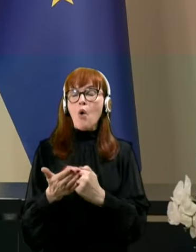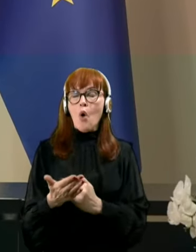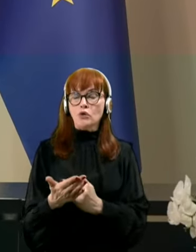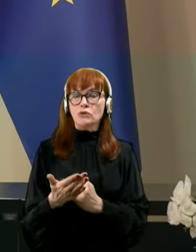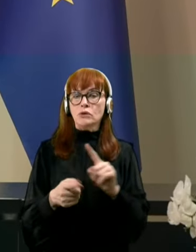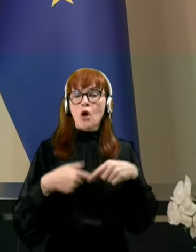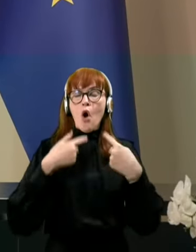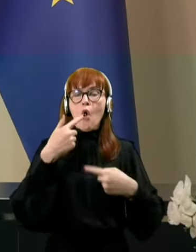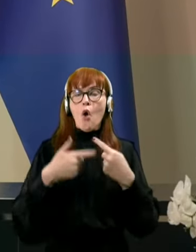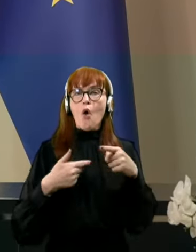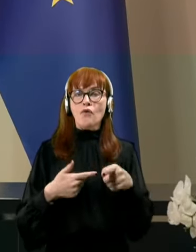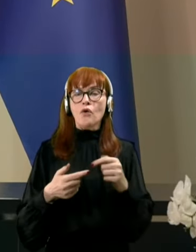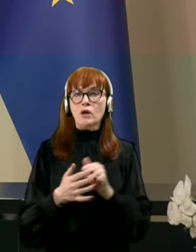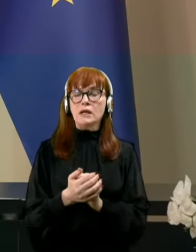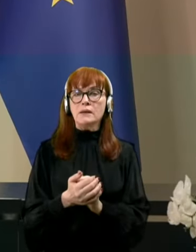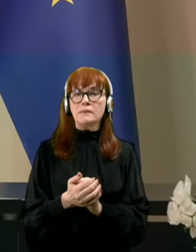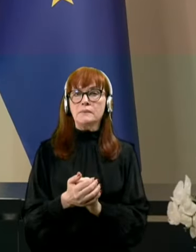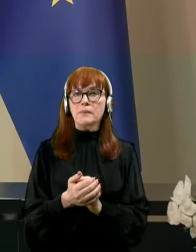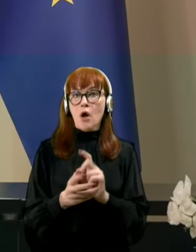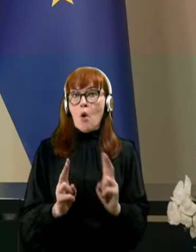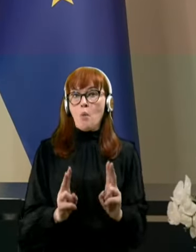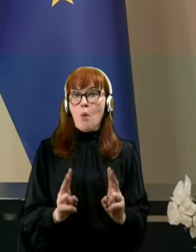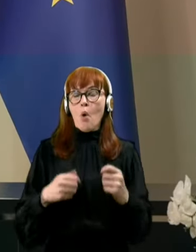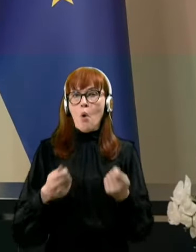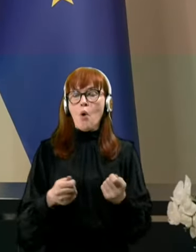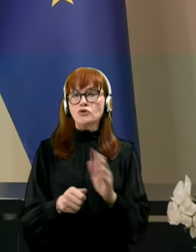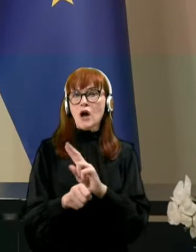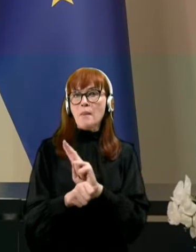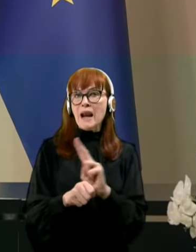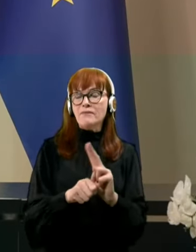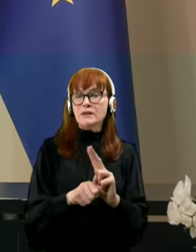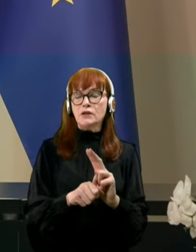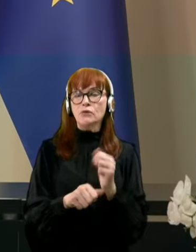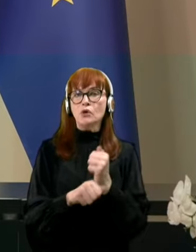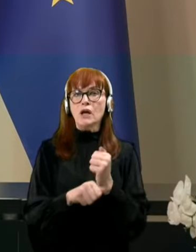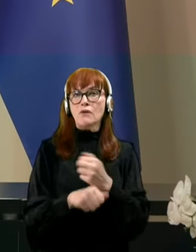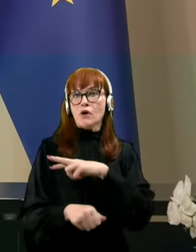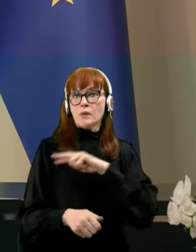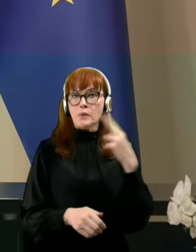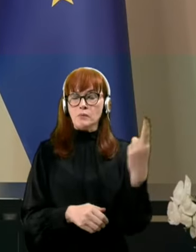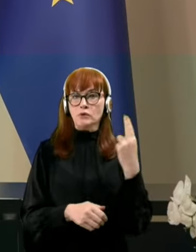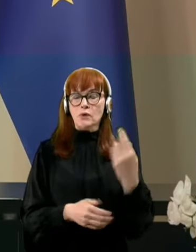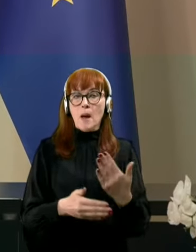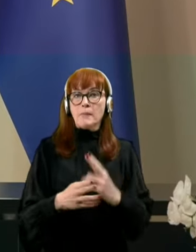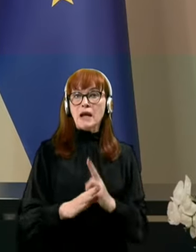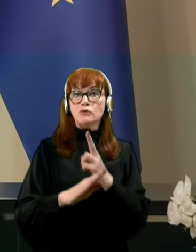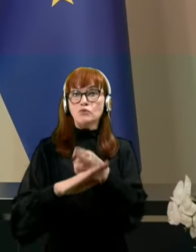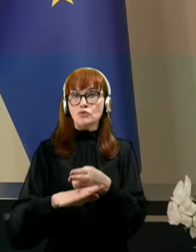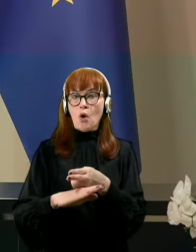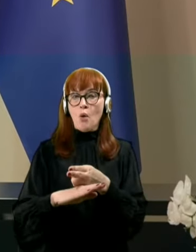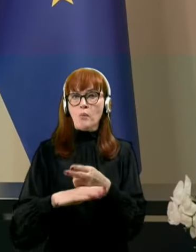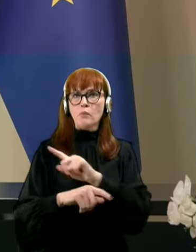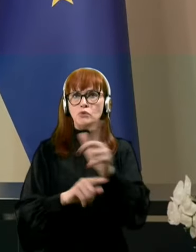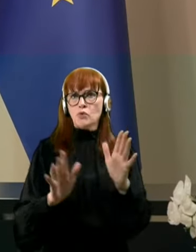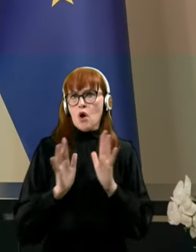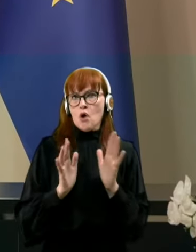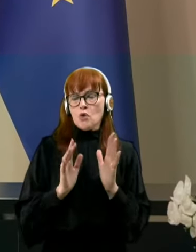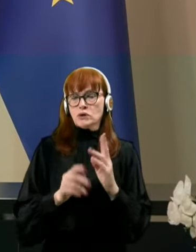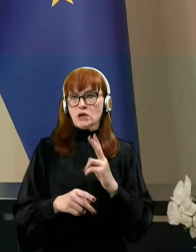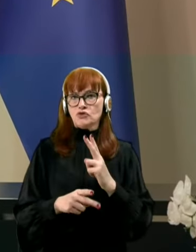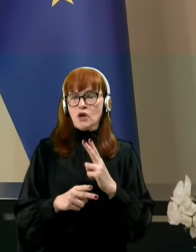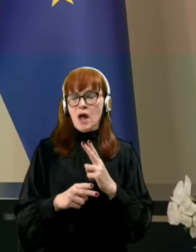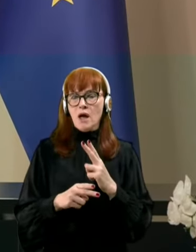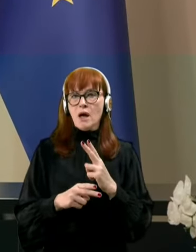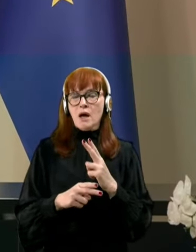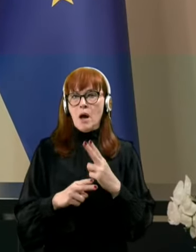govori oziroma, ki omogoča preventivno delovanje Republike Slovenije pred vstopom druge grozeče bolezni, to je